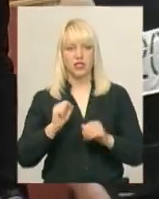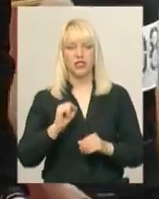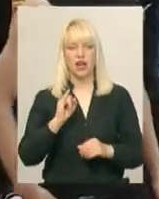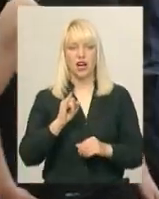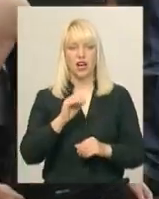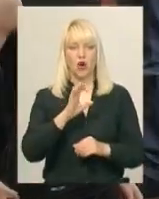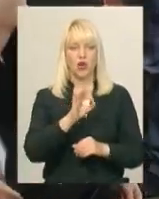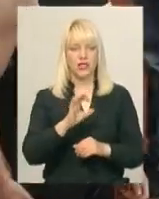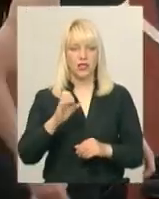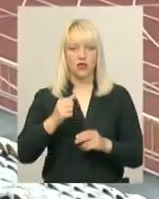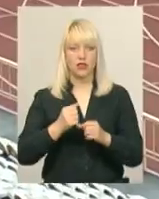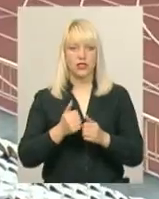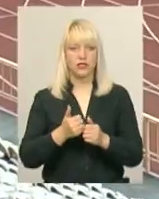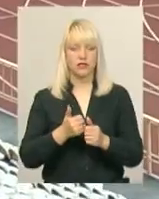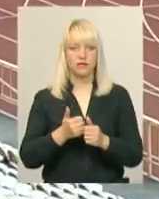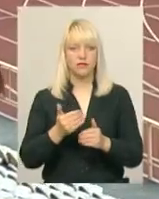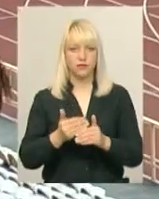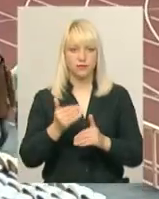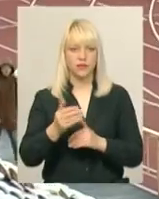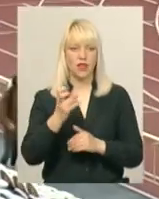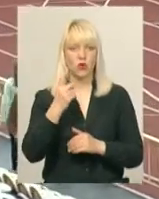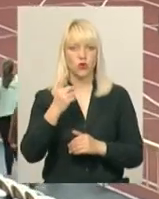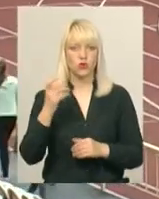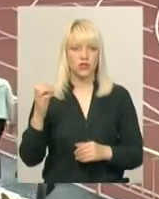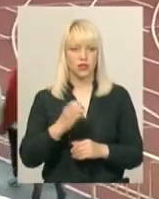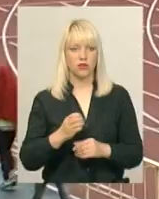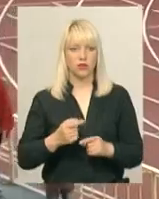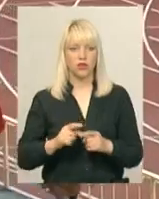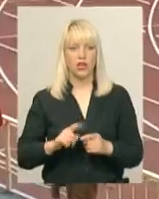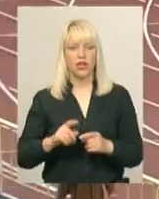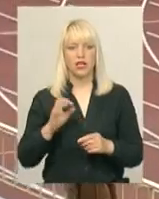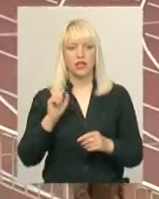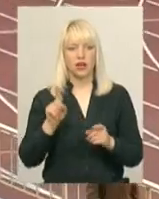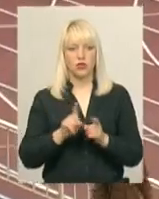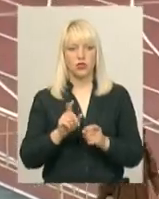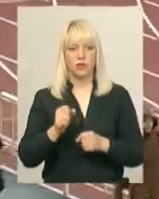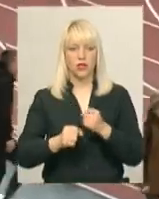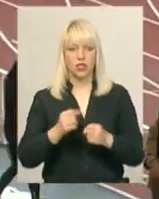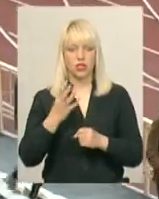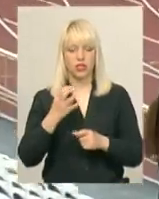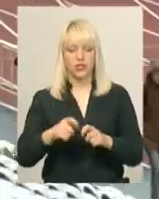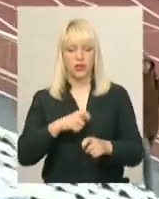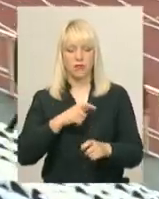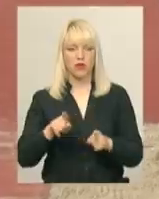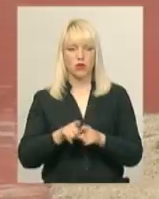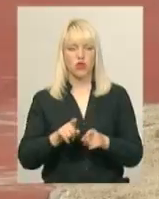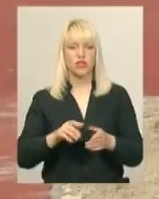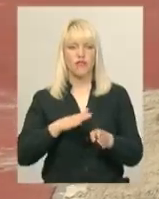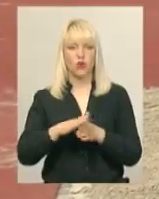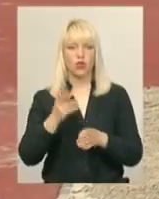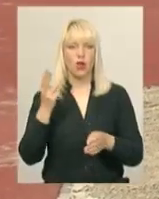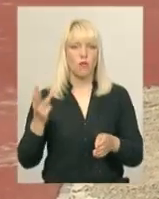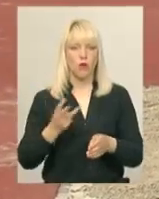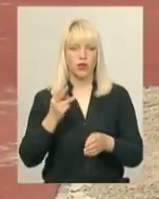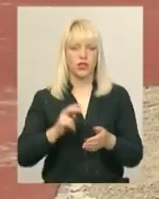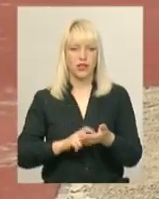лідера забігу на 1,1 секунди. Крім 100-метрівки, учасники сьогодні бігли 400 метрів, а також виконували потрійні стрибки, стрибки